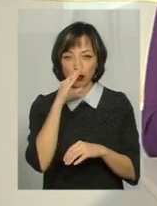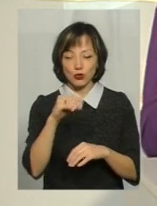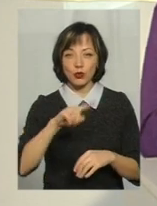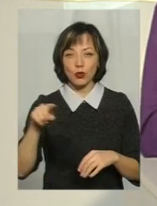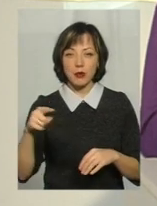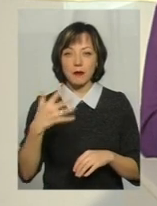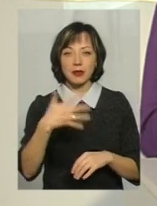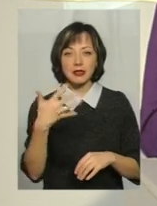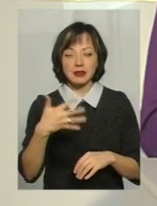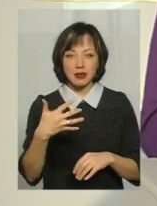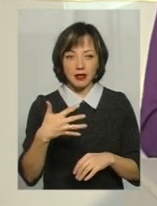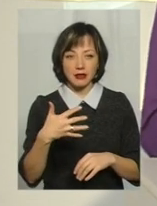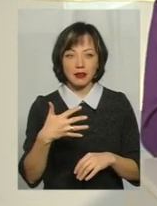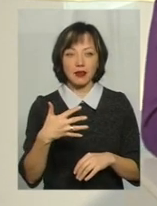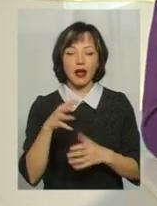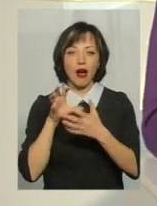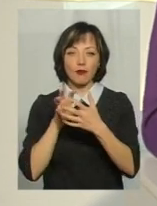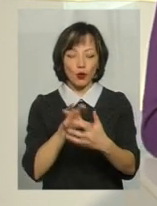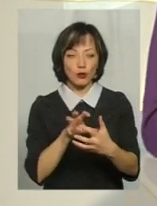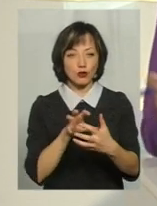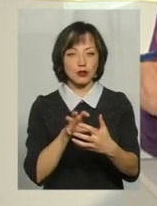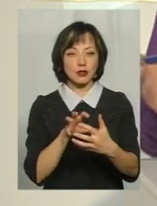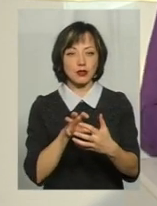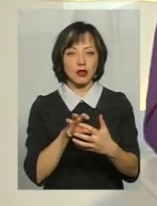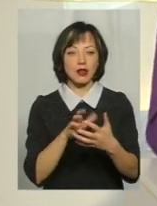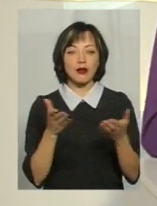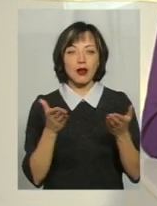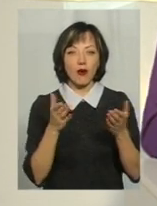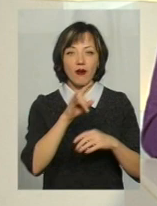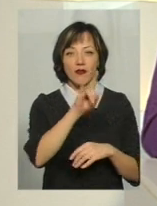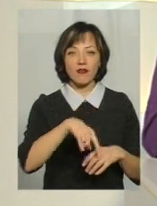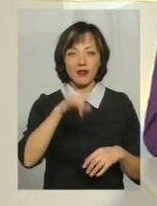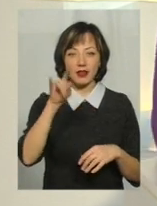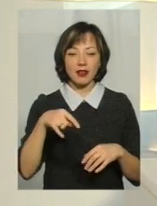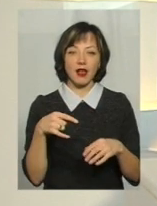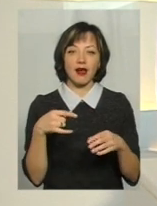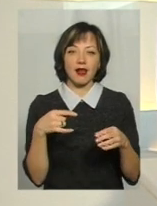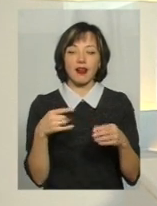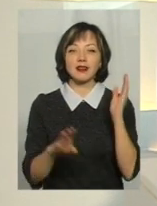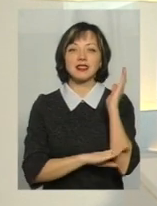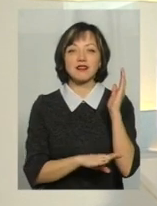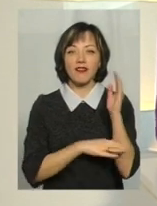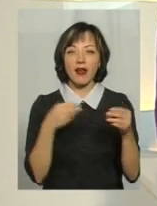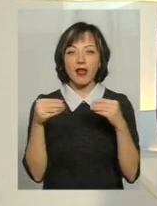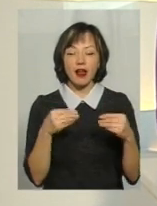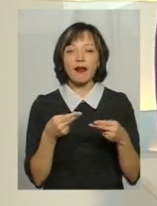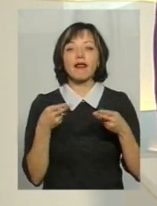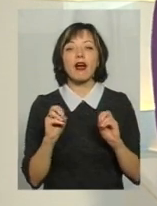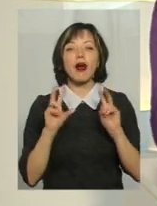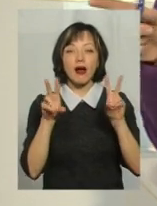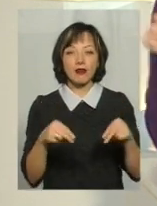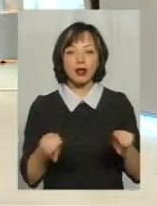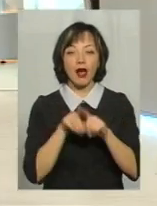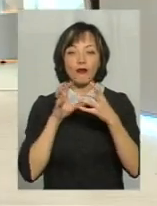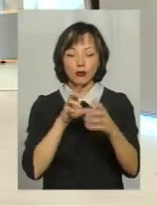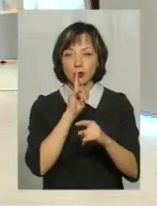50, електротранс, автобус, в якого вікна з фанери. От в мене питання, де гарантія того, що з нового року такі